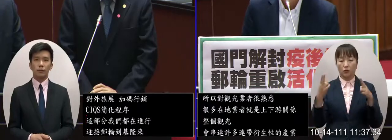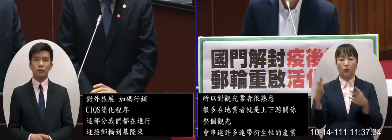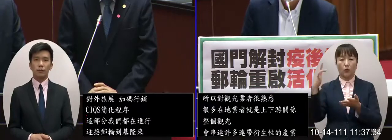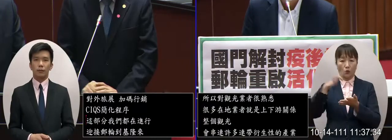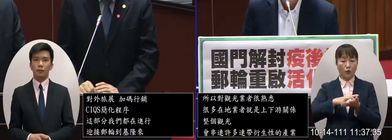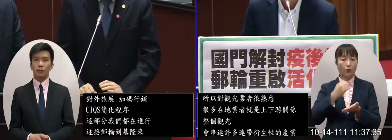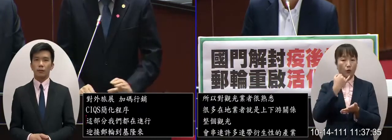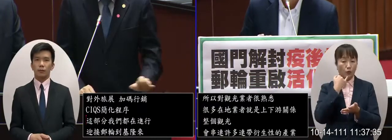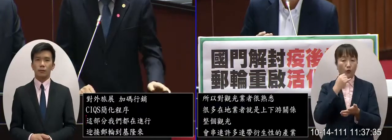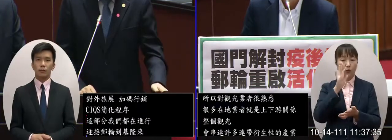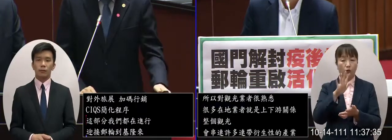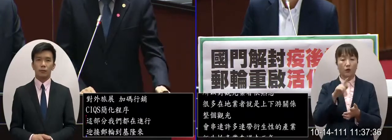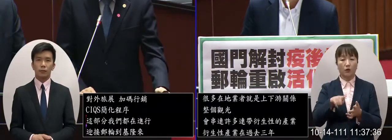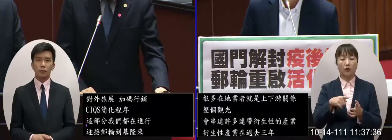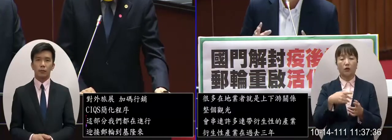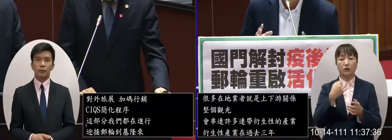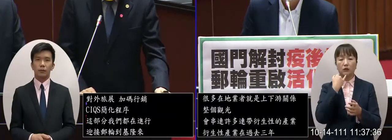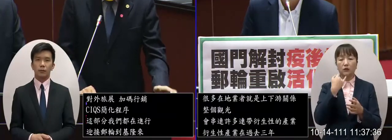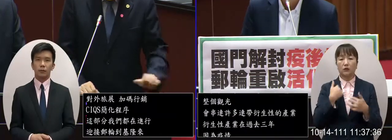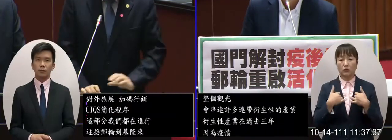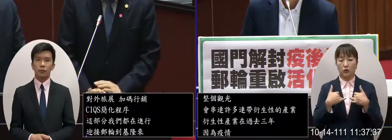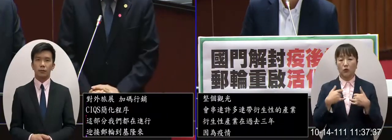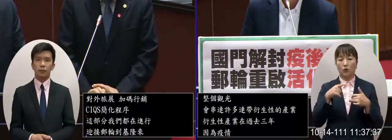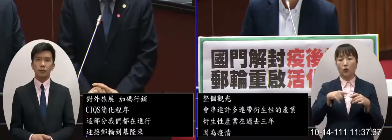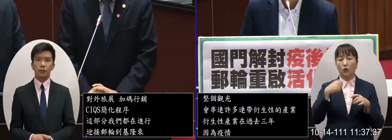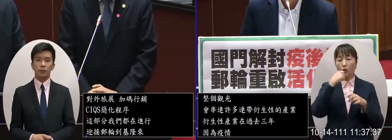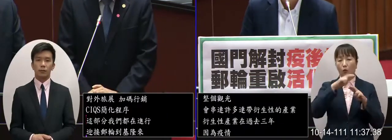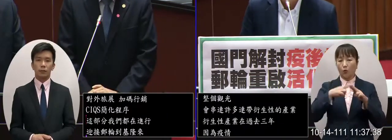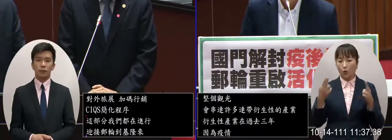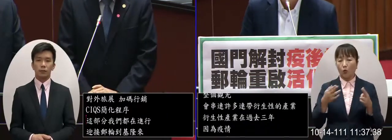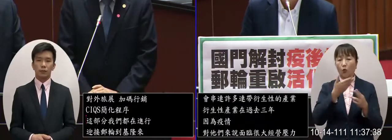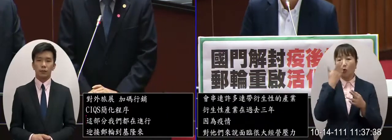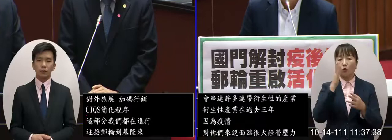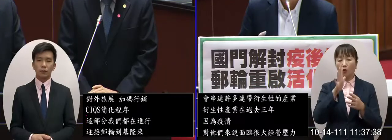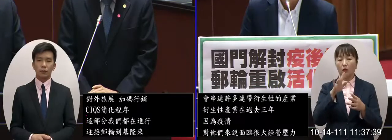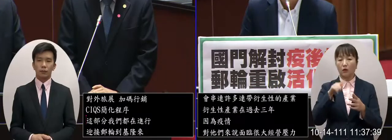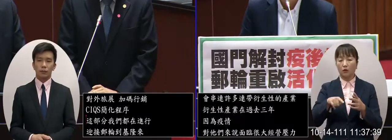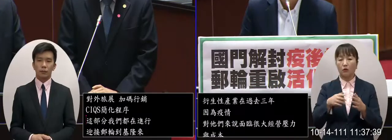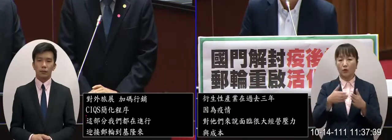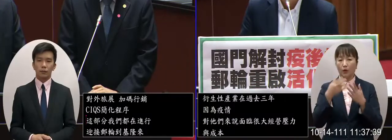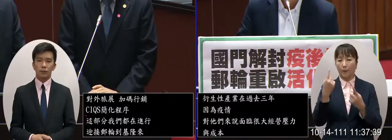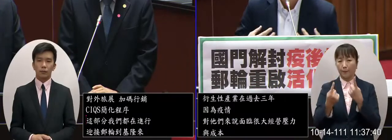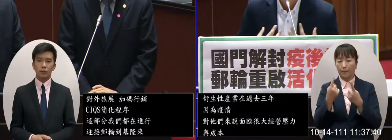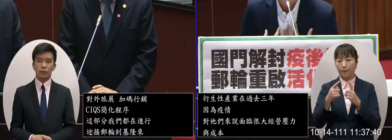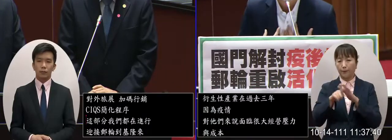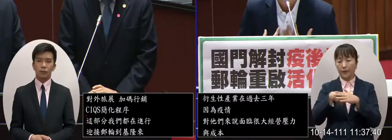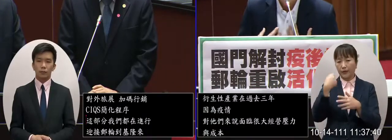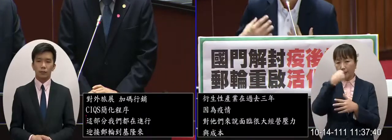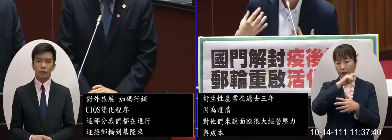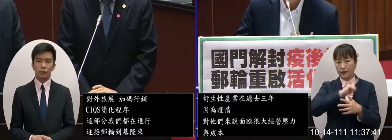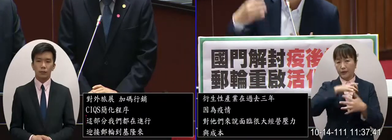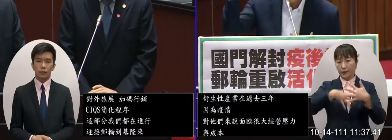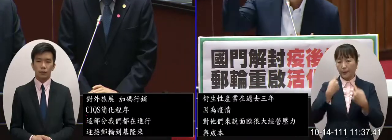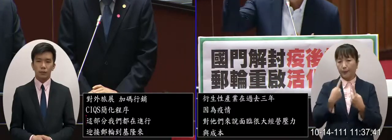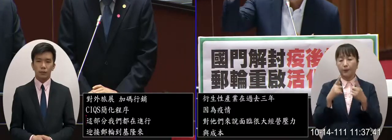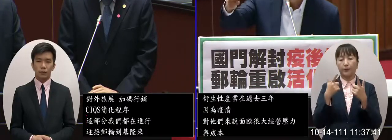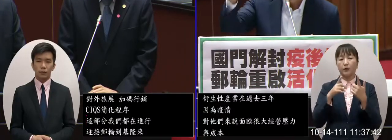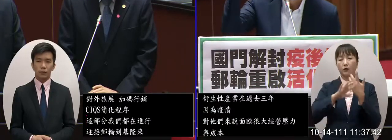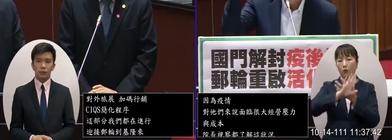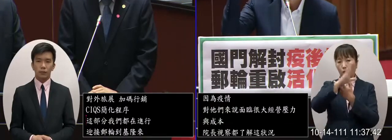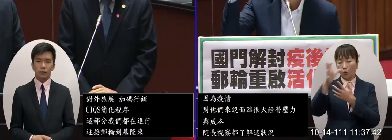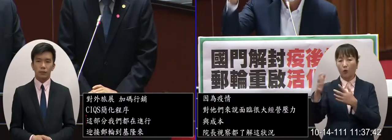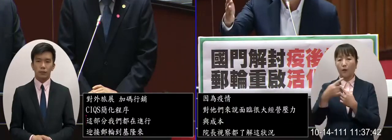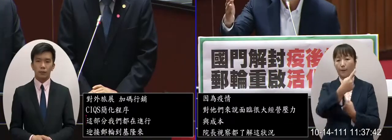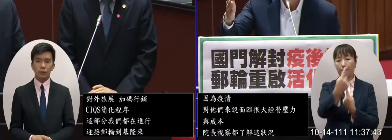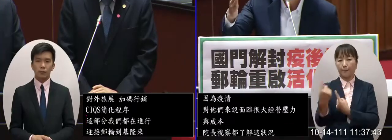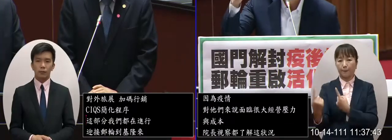的時候我要提的是我們很高興國門開放了可是我們國門開放之後我們要比的不是跟台灣自己比是跟其